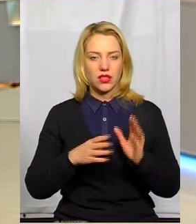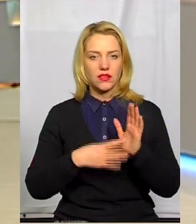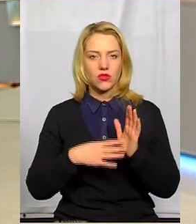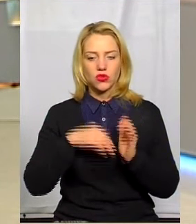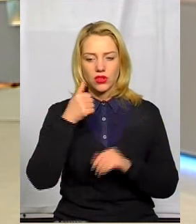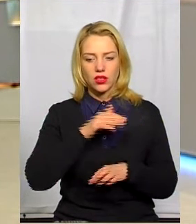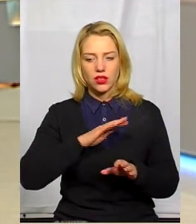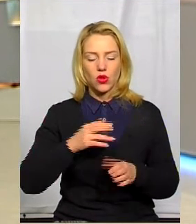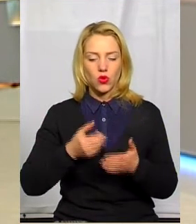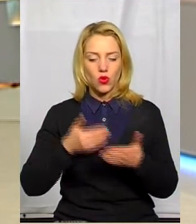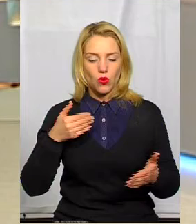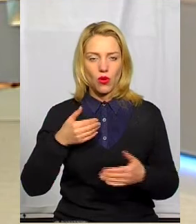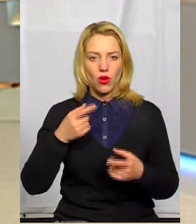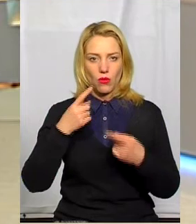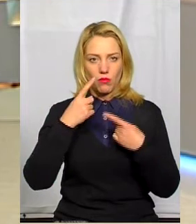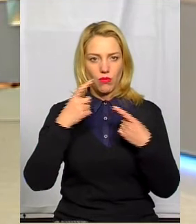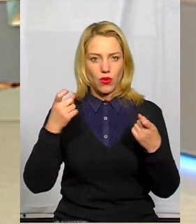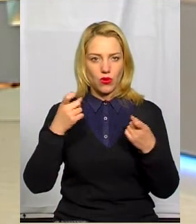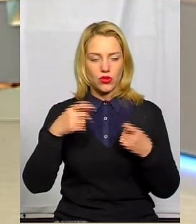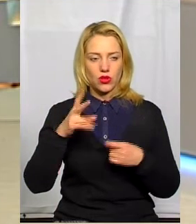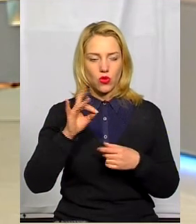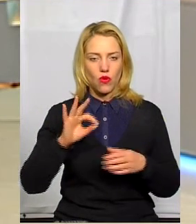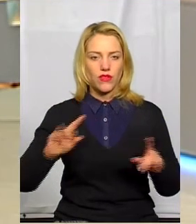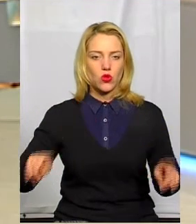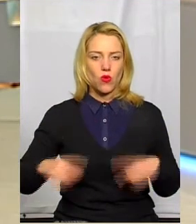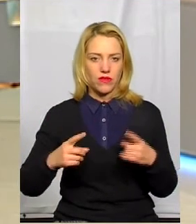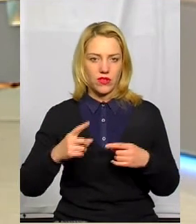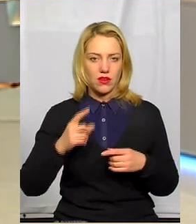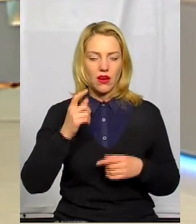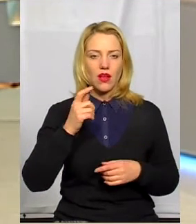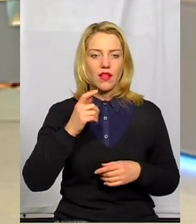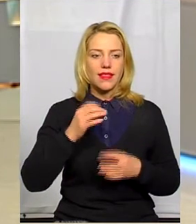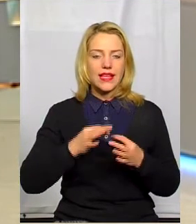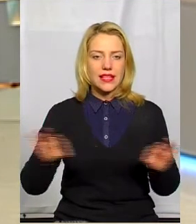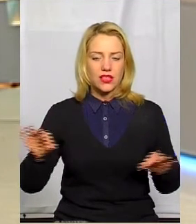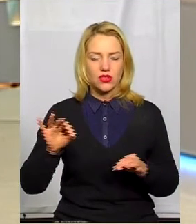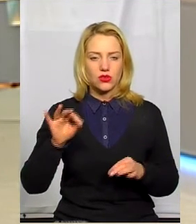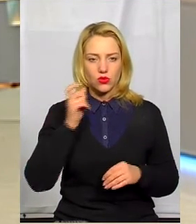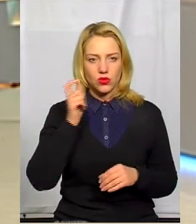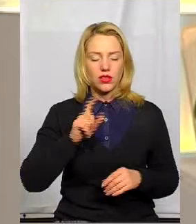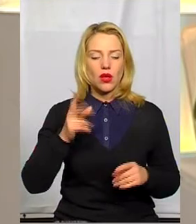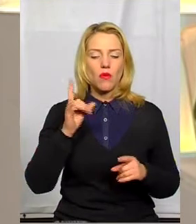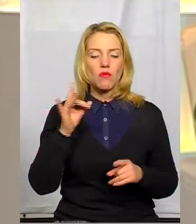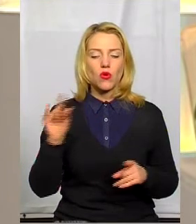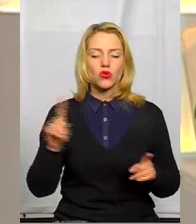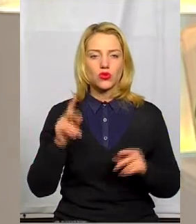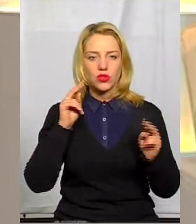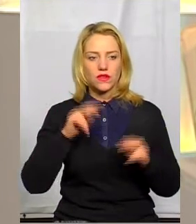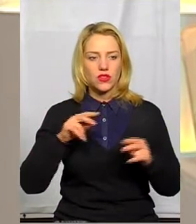-й рік, ще до проголошення, чи фактично до відновлення незалежності України, про що свідчило те, що такий